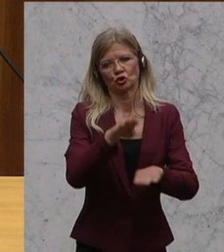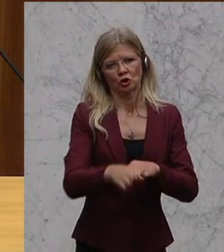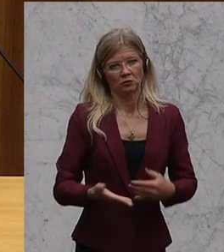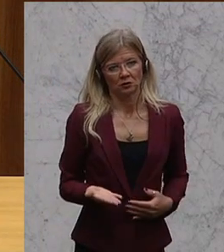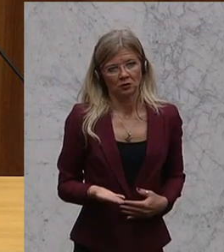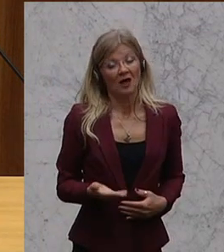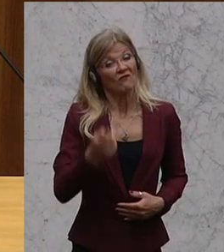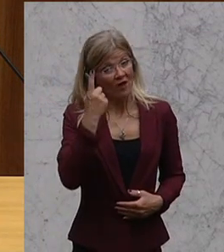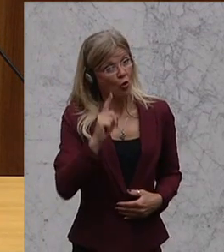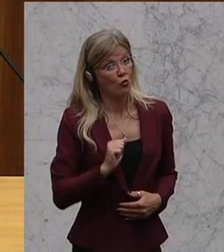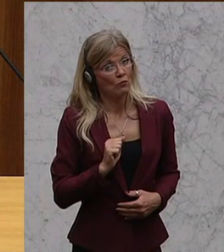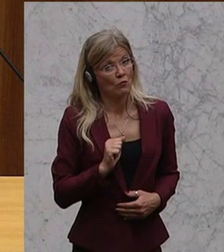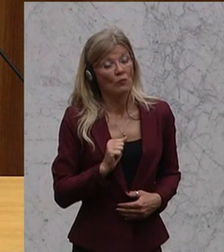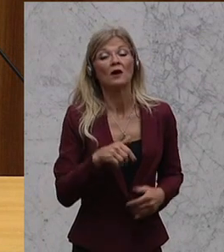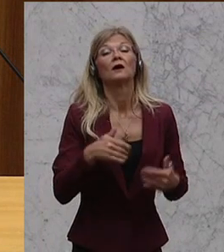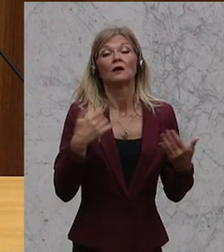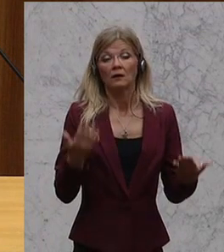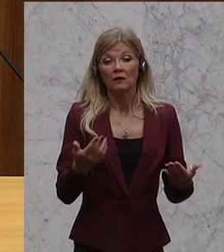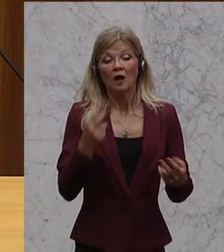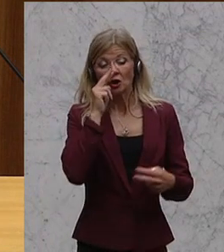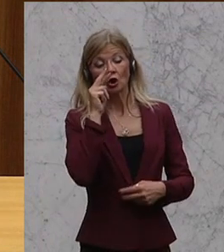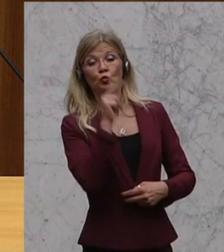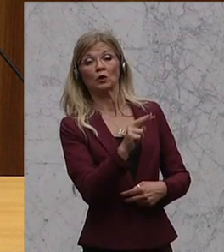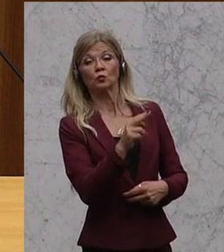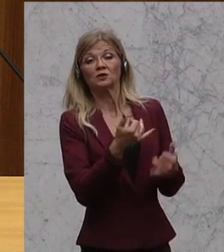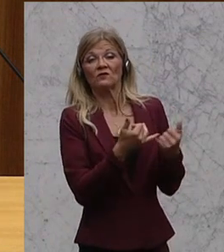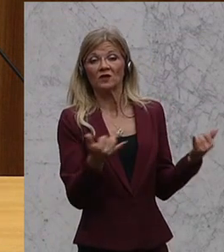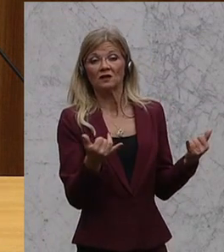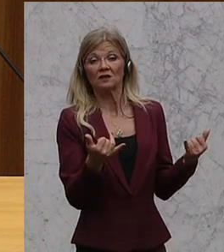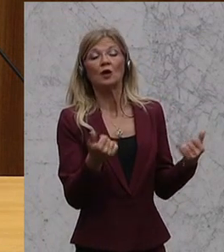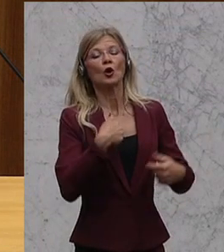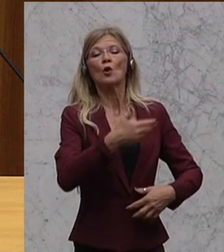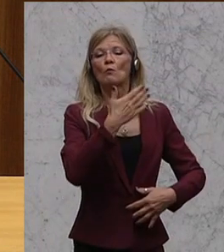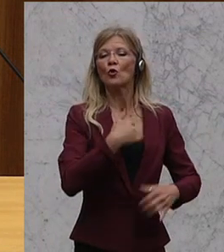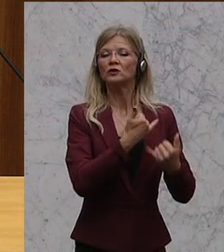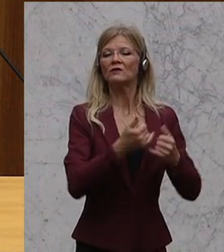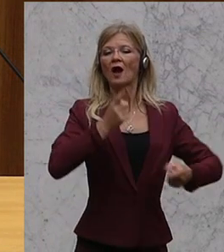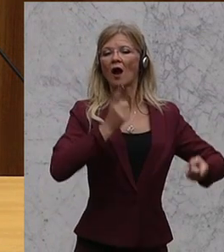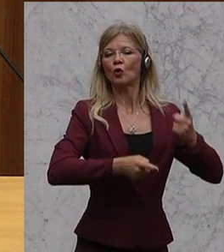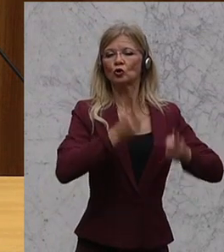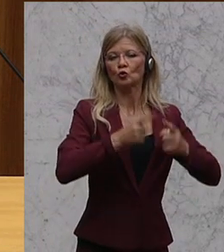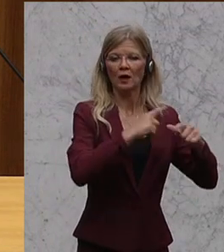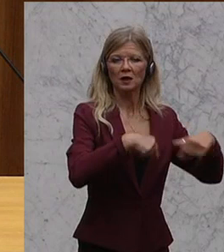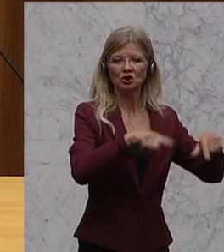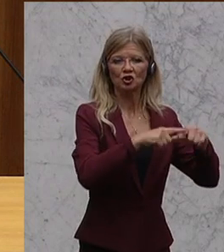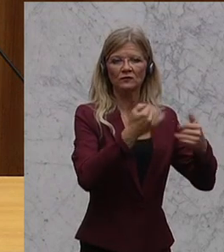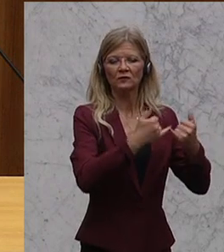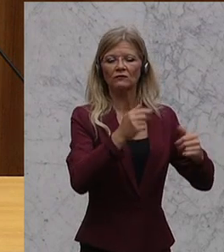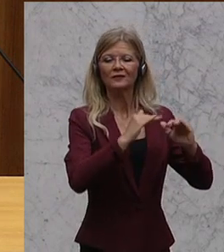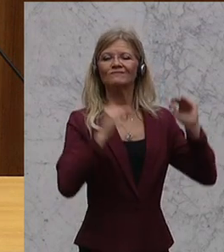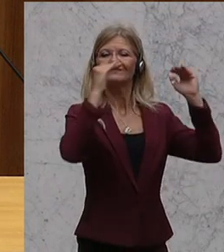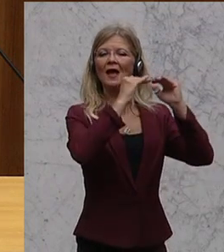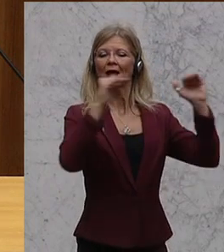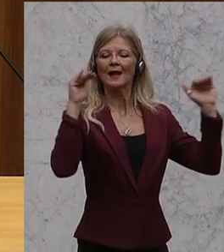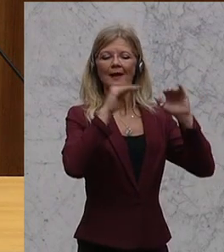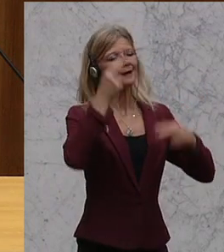würde man sich hier auf den Weg machen, eine autoritäre Gesellschaft der Eliten mit Herrenmenschen und Untermenschen zu